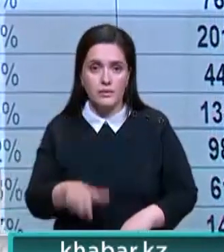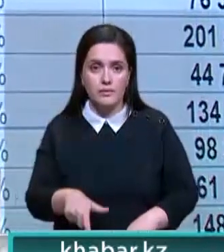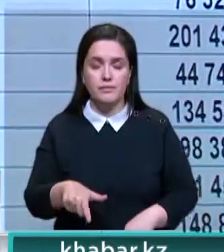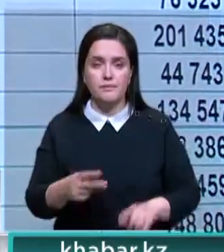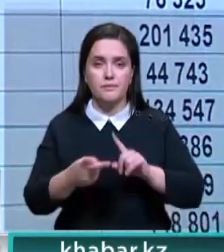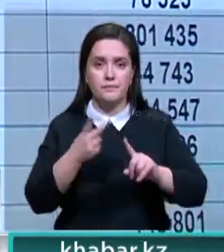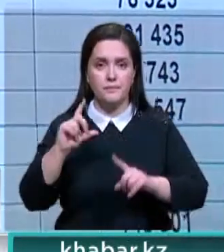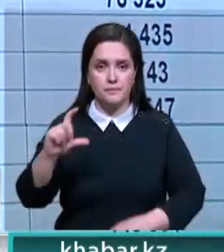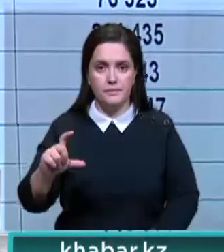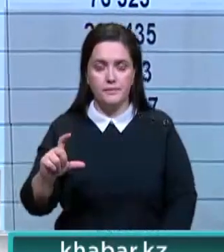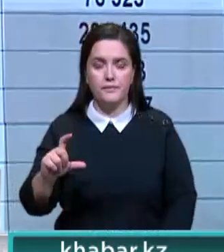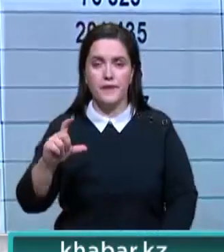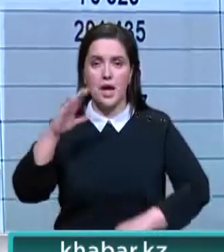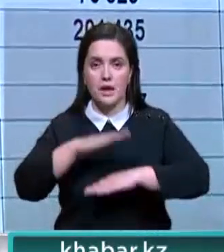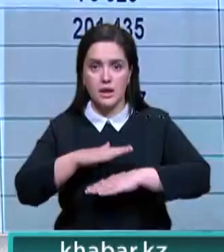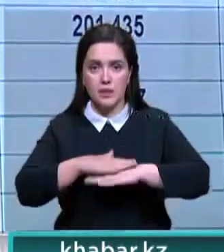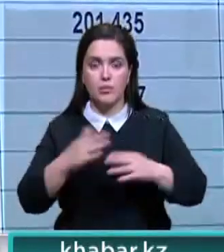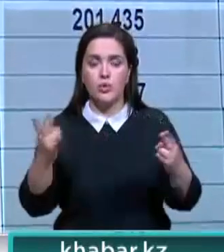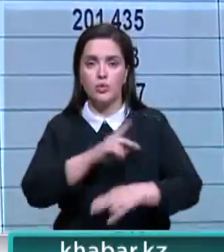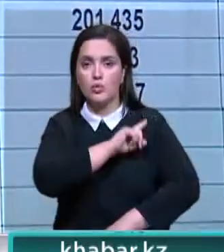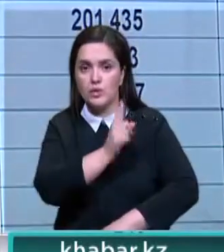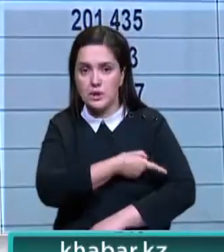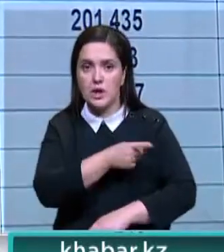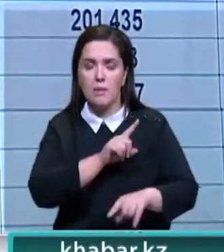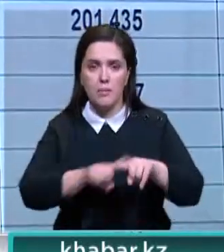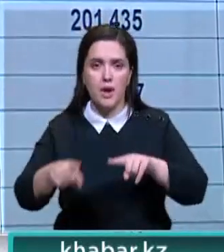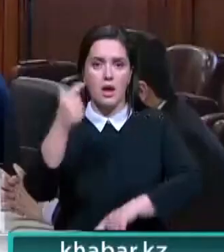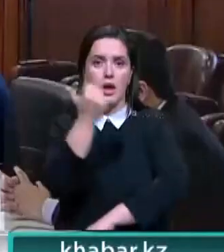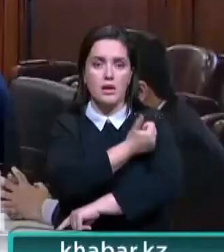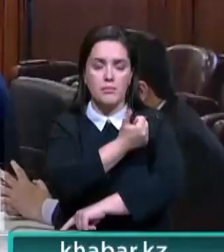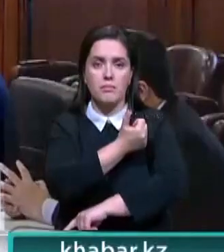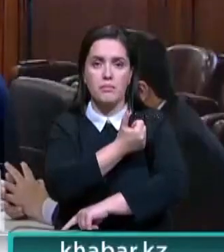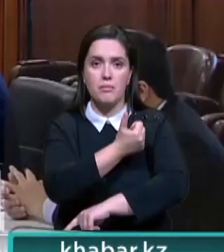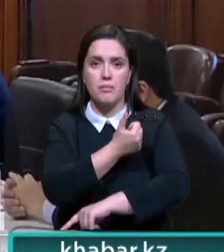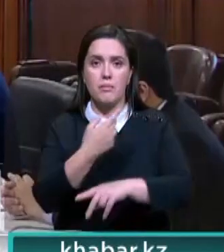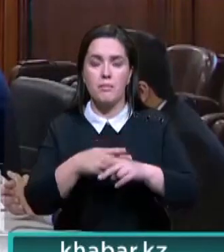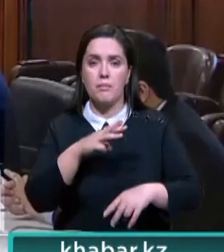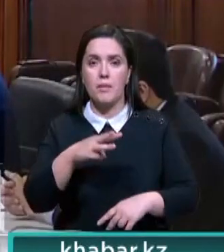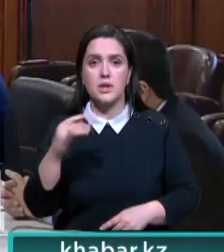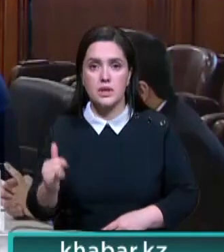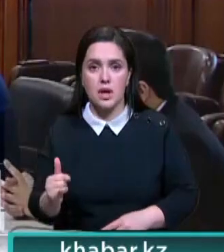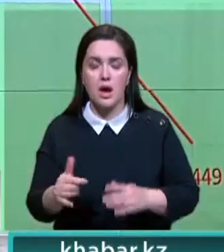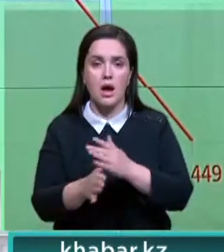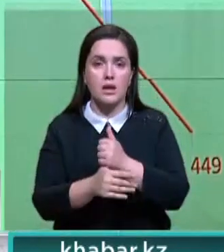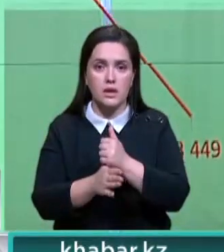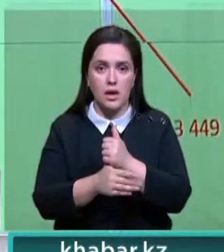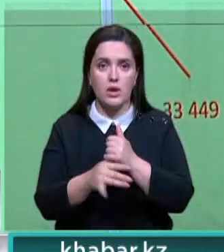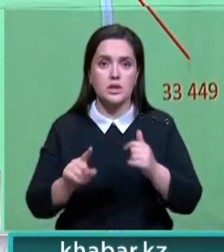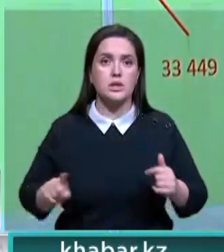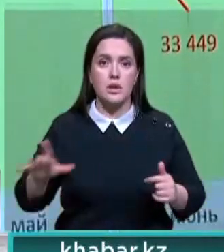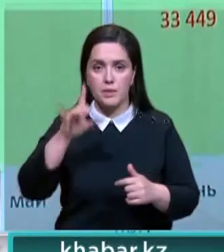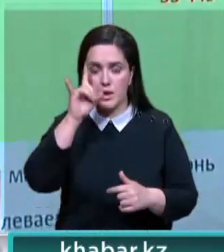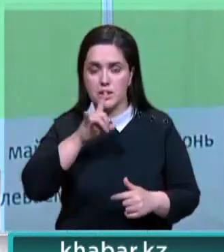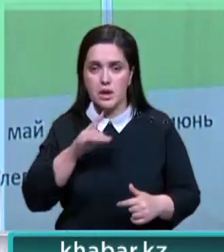вторым компонентом. Акимам необходимо усилить темпы вакцинации, особенно в Мангистауской, Атраусской, Западно